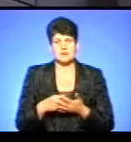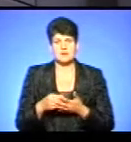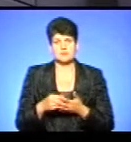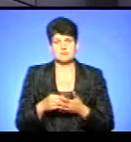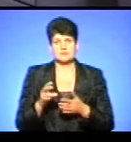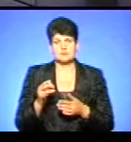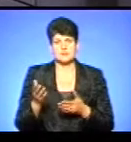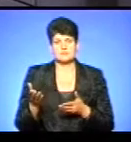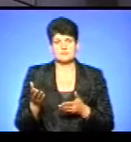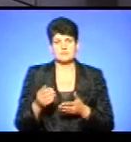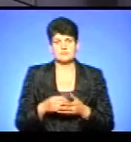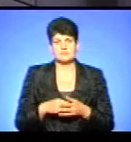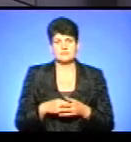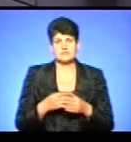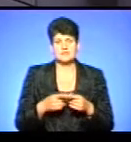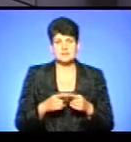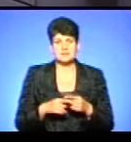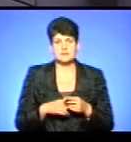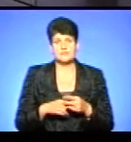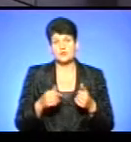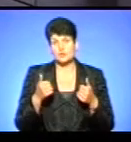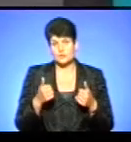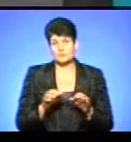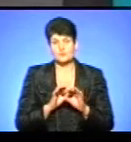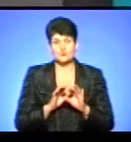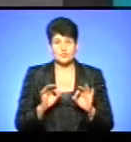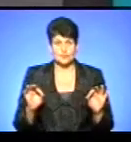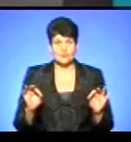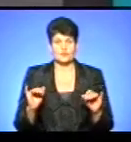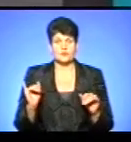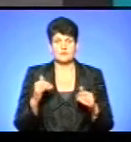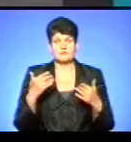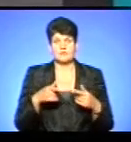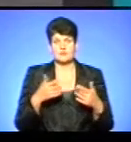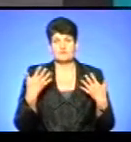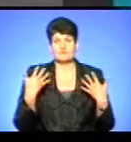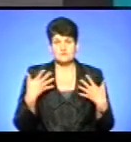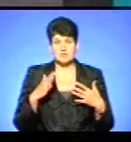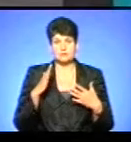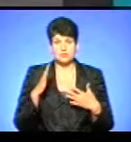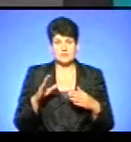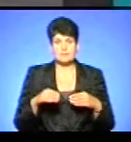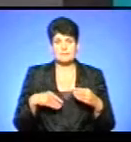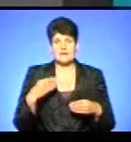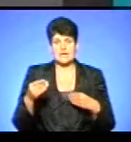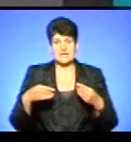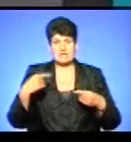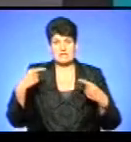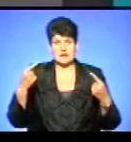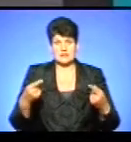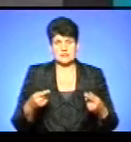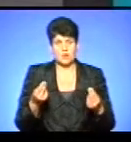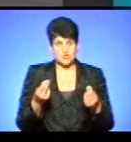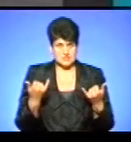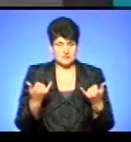допомогу. Це неймовірно. Добре, це чудово. І ви вже будете передавати найближчим часом ці кошти?